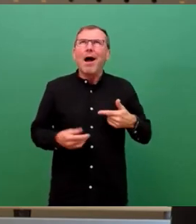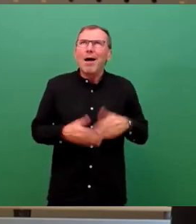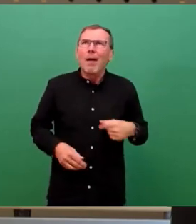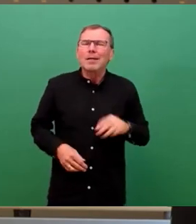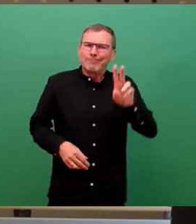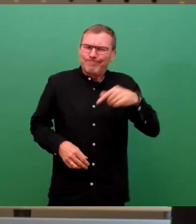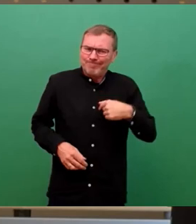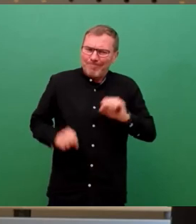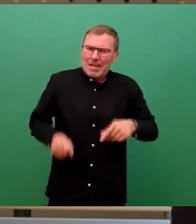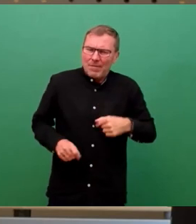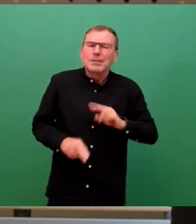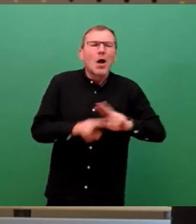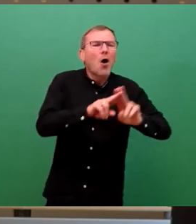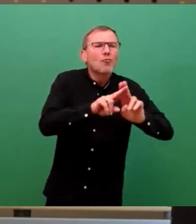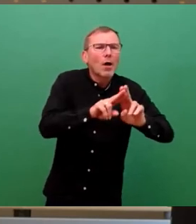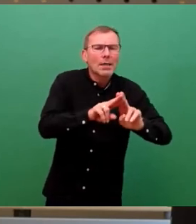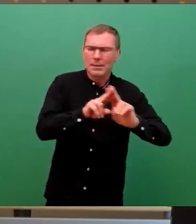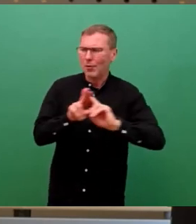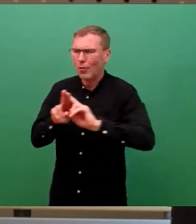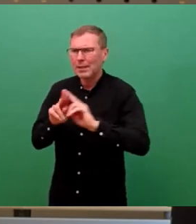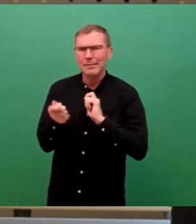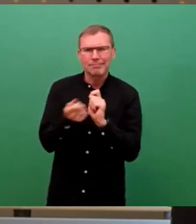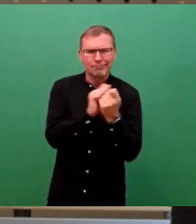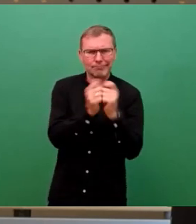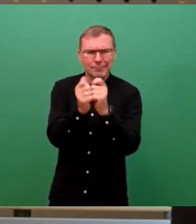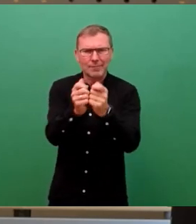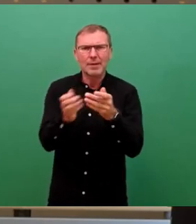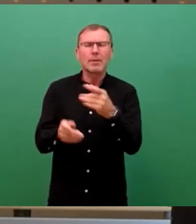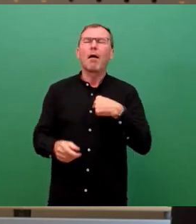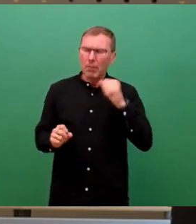wir auch den Weg der Energiepolitik in Deutschland korrigieren, meine Damen und Herren.